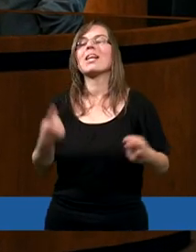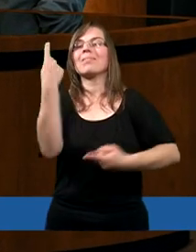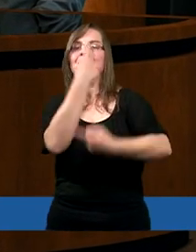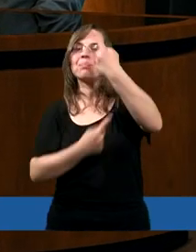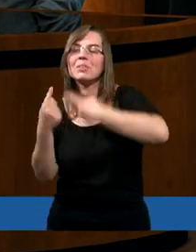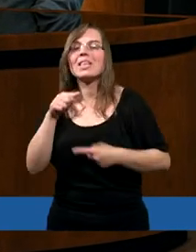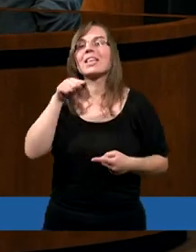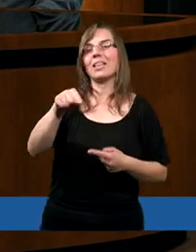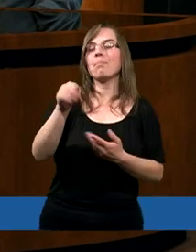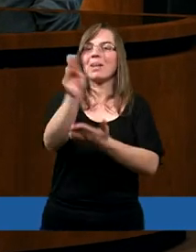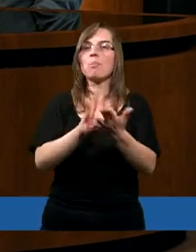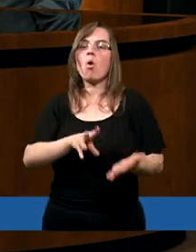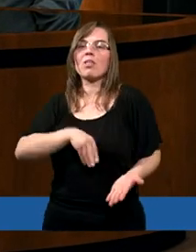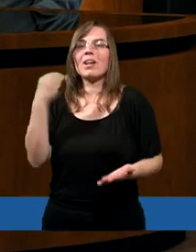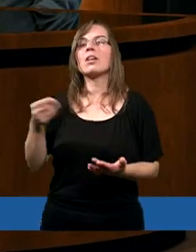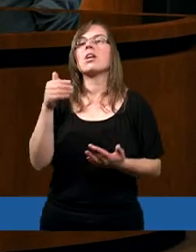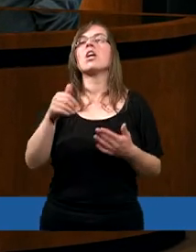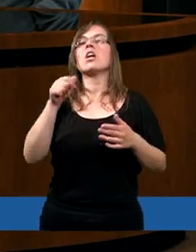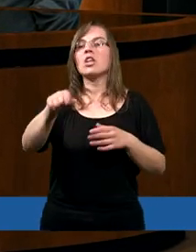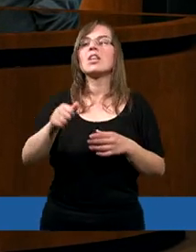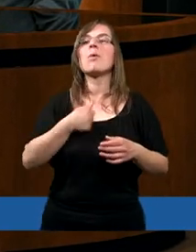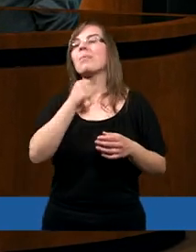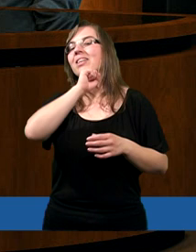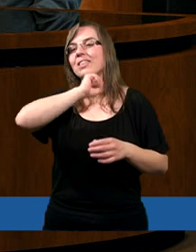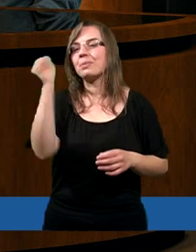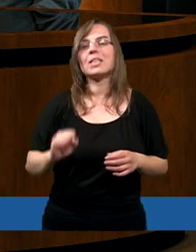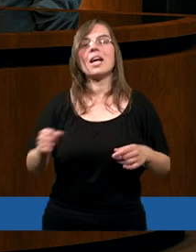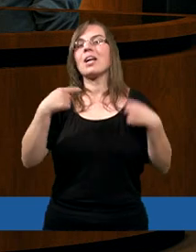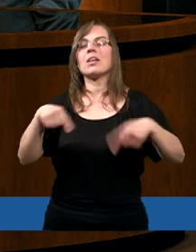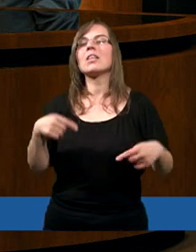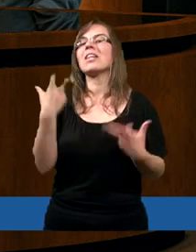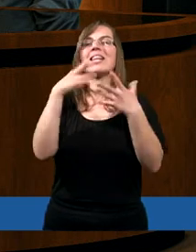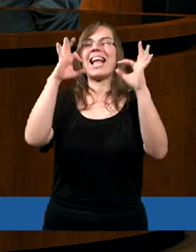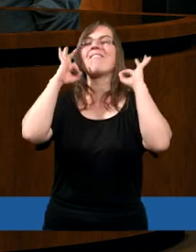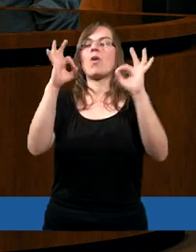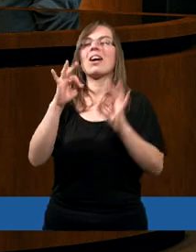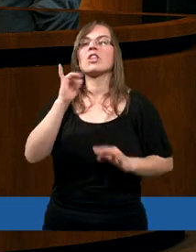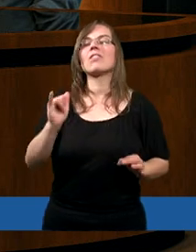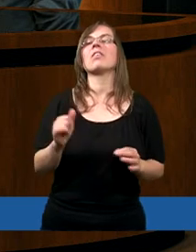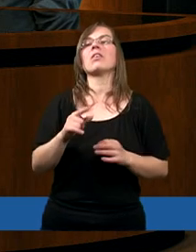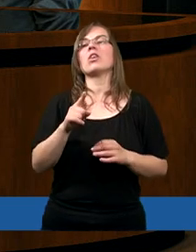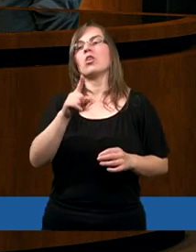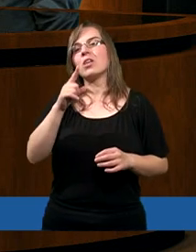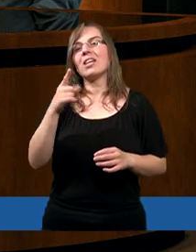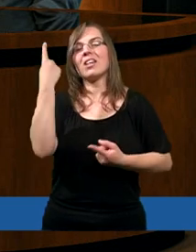interpretować je. Dopomóż, żebyśmy nigdy nie byli tymi niewłaściwymi